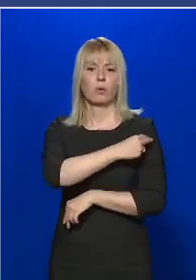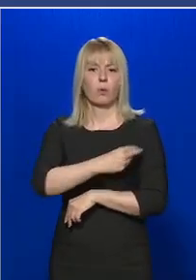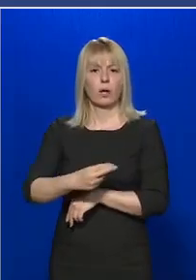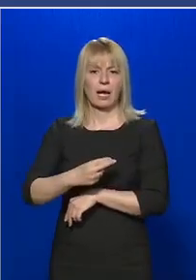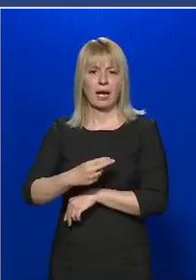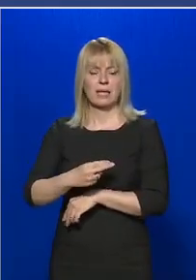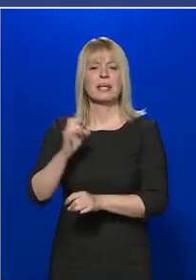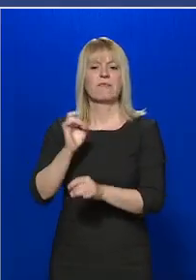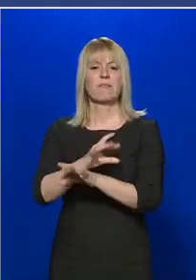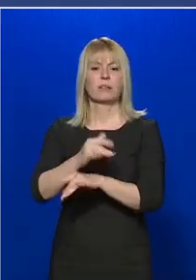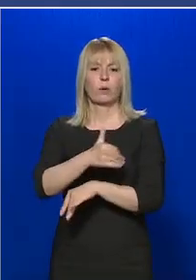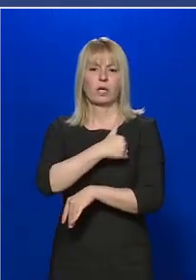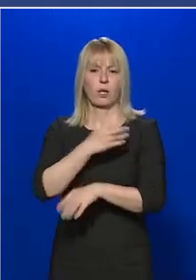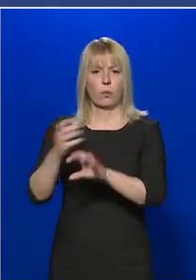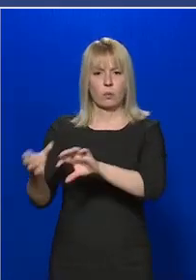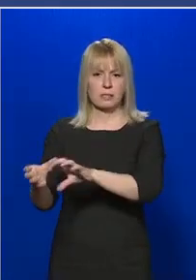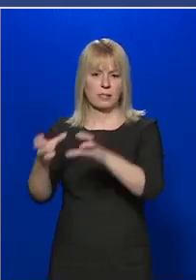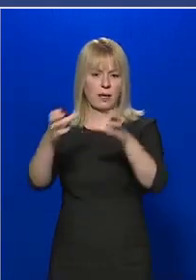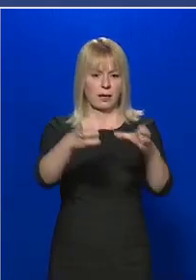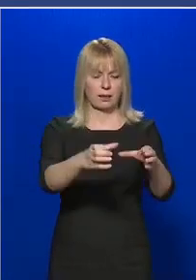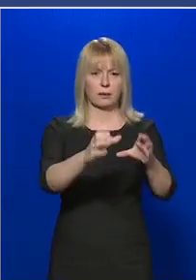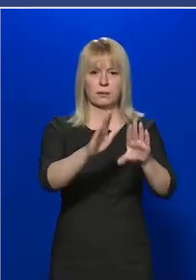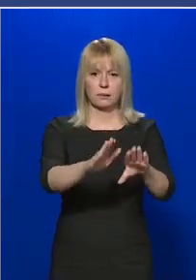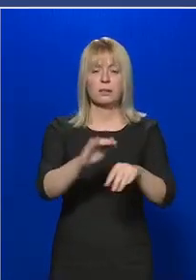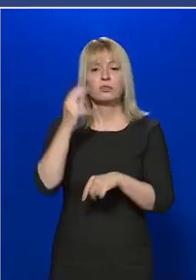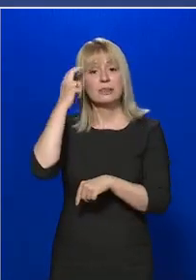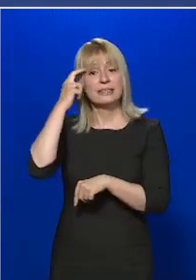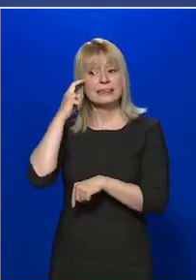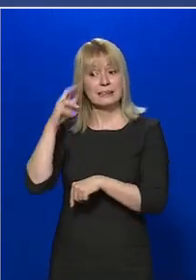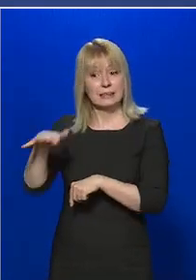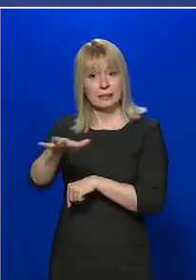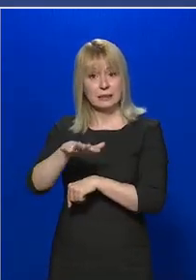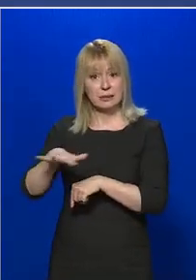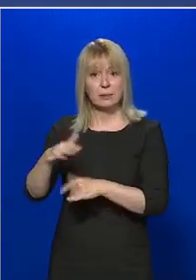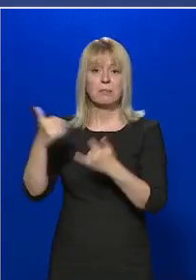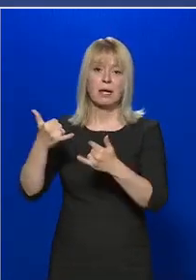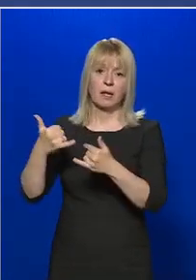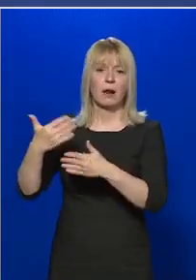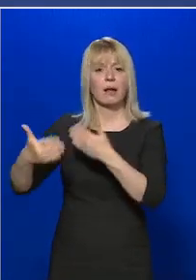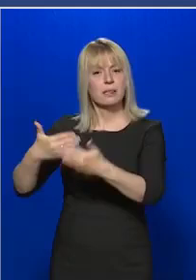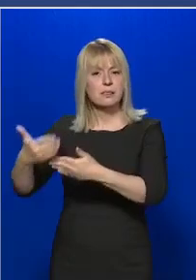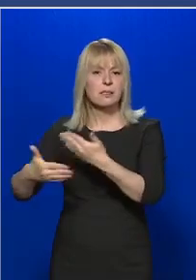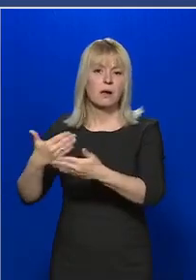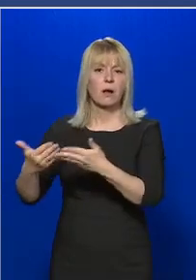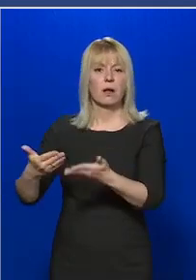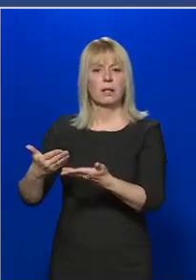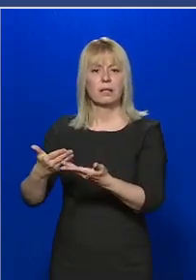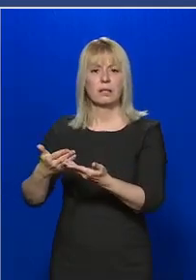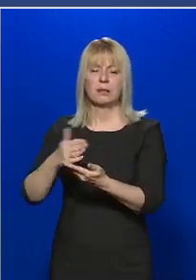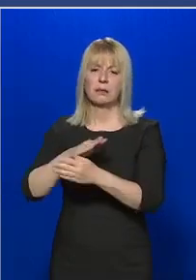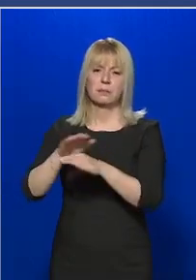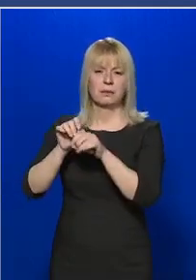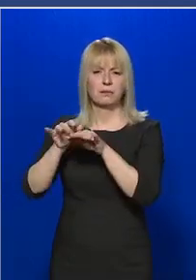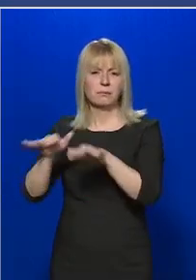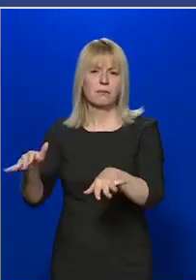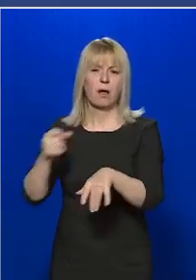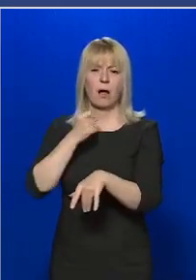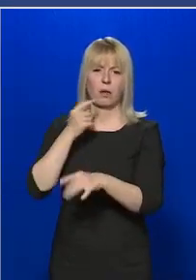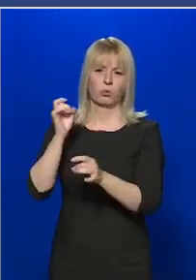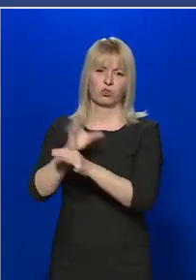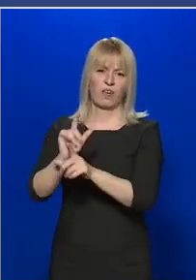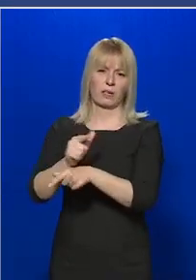infektológiai osztályán, és az intézményben jelenleg is zajlik a mindenre kiterjedő alapos